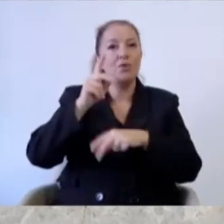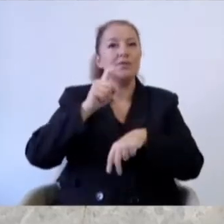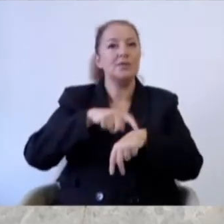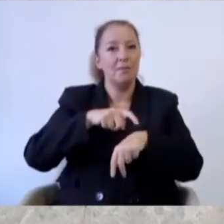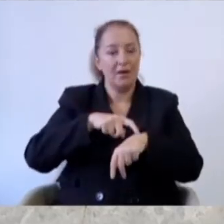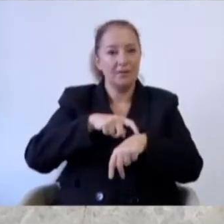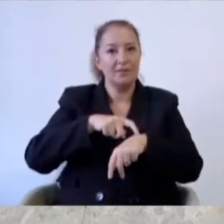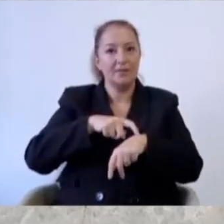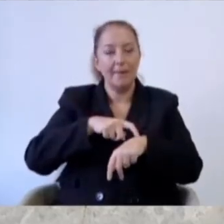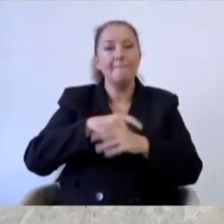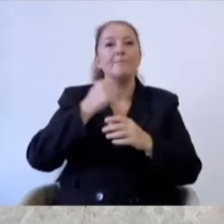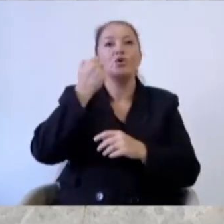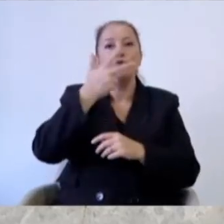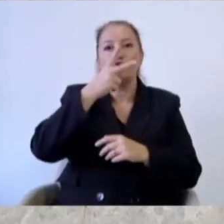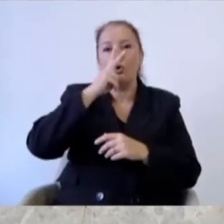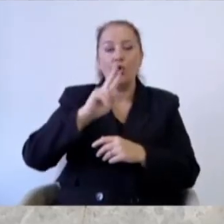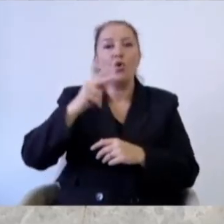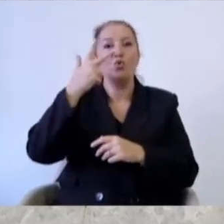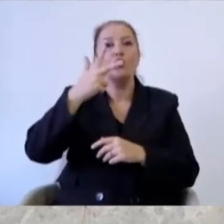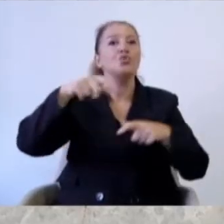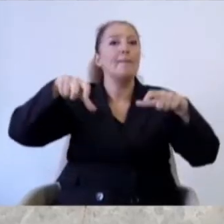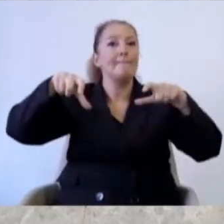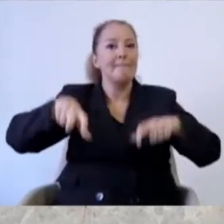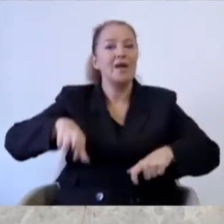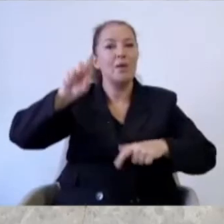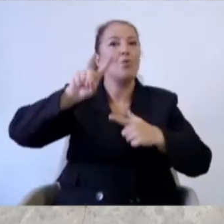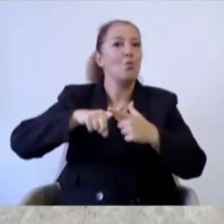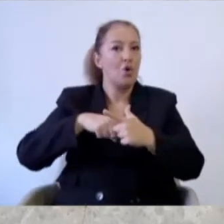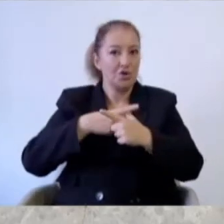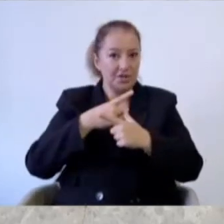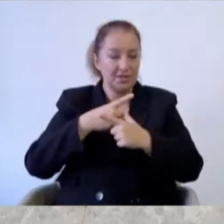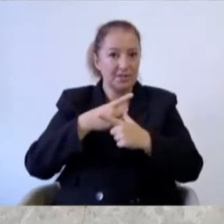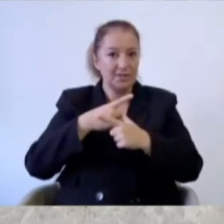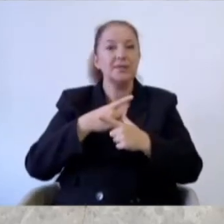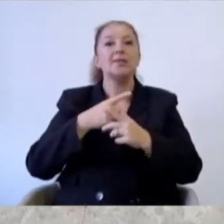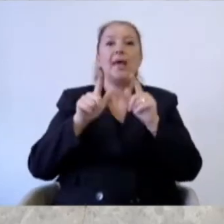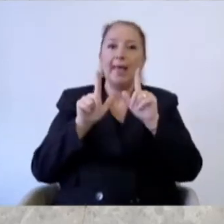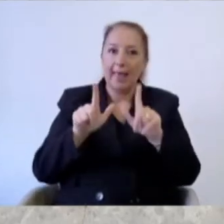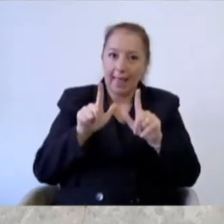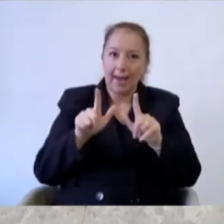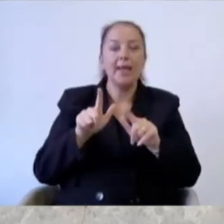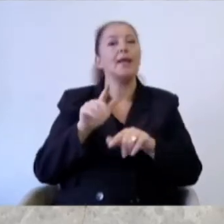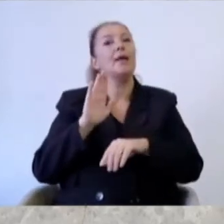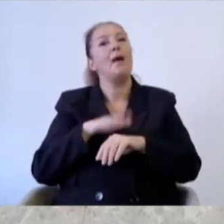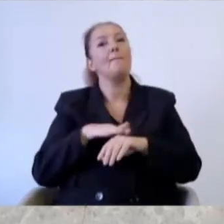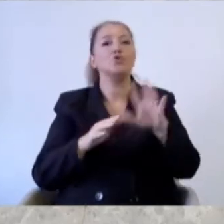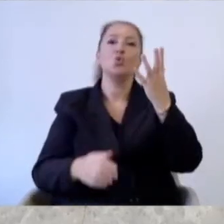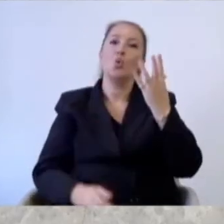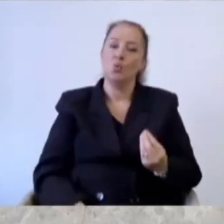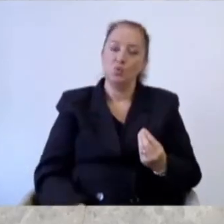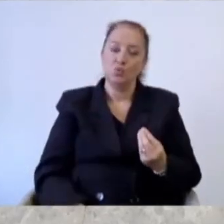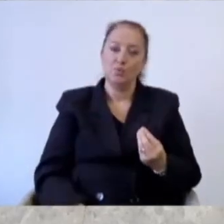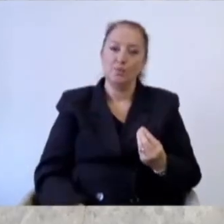verdiğimiz üç köy, üç meydan projesinin de gereğini yerine getirmiş oluyoruz.